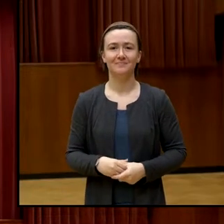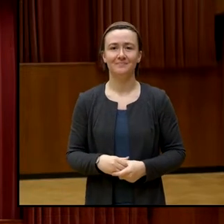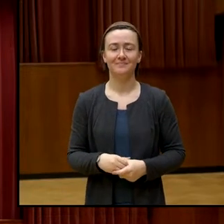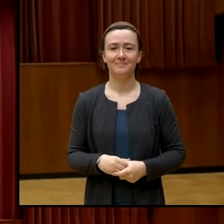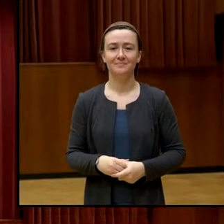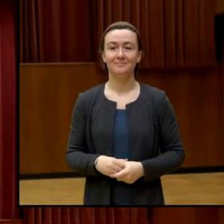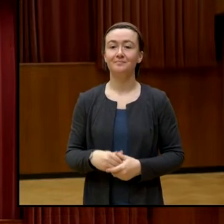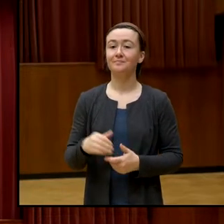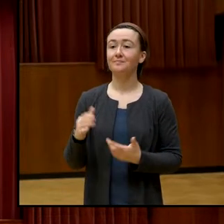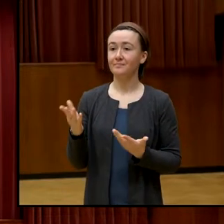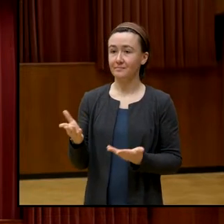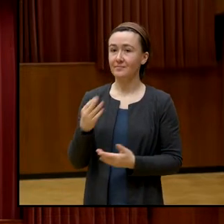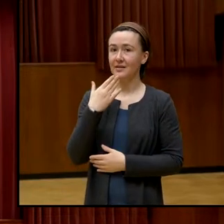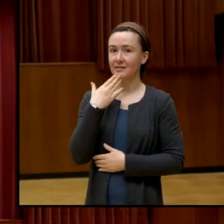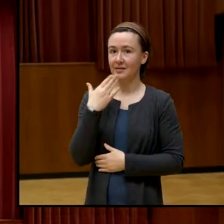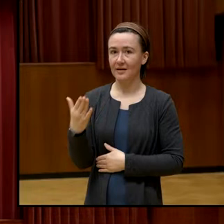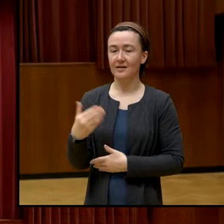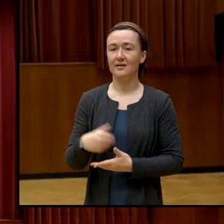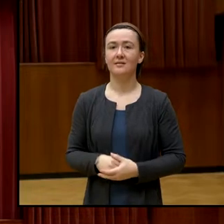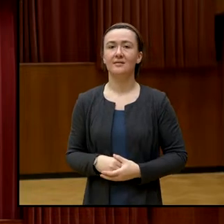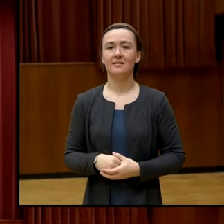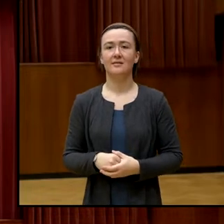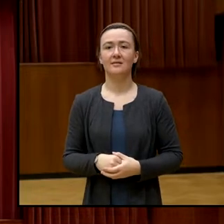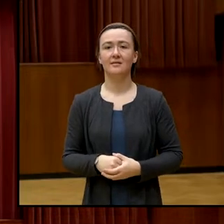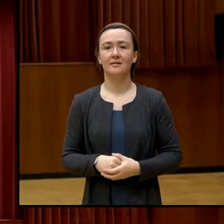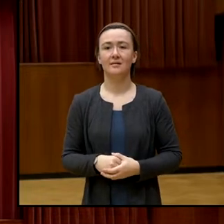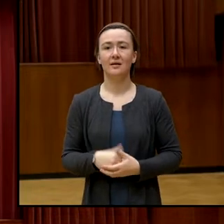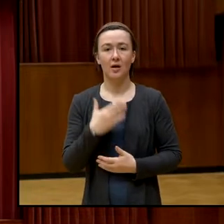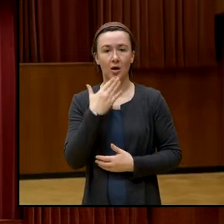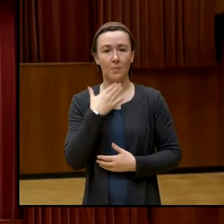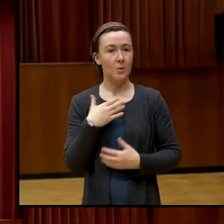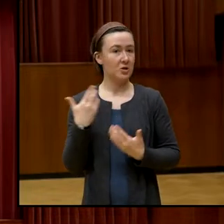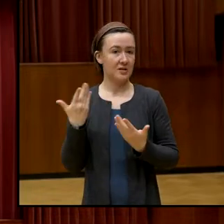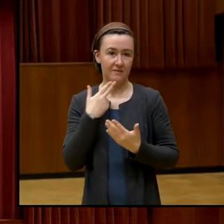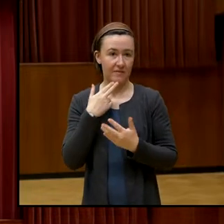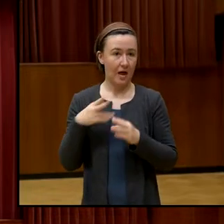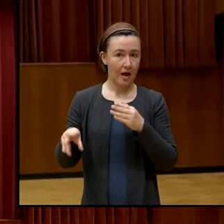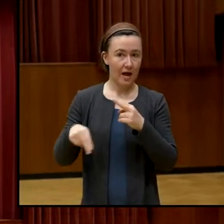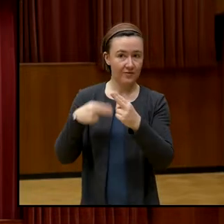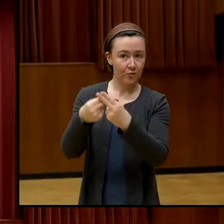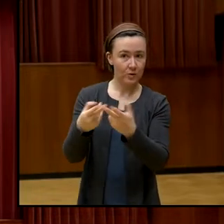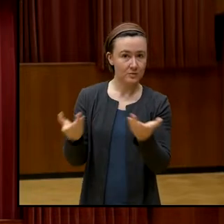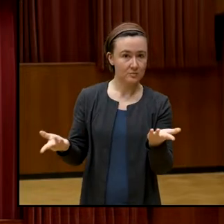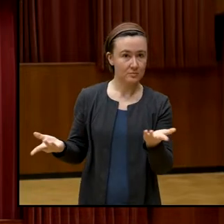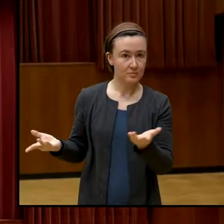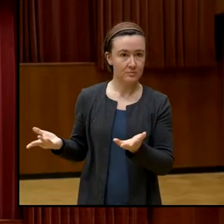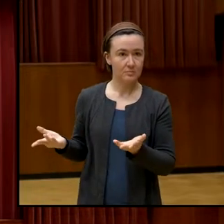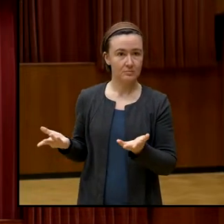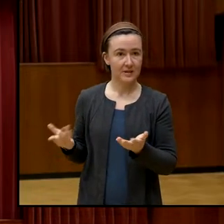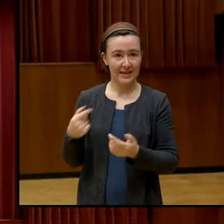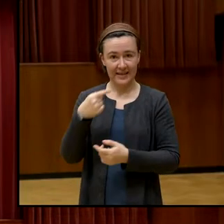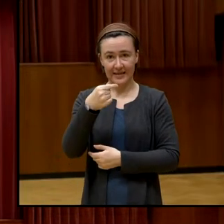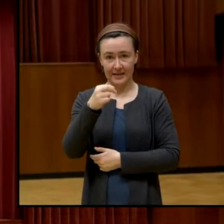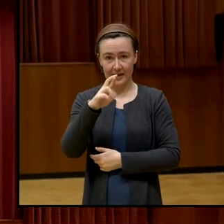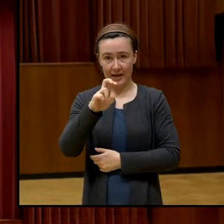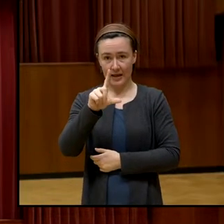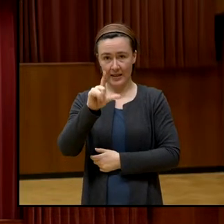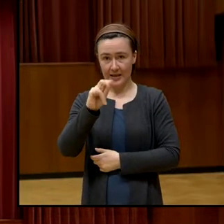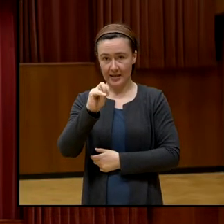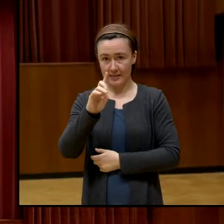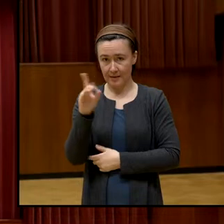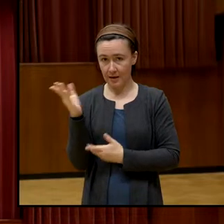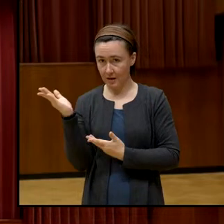Ja, Dankeschön. Wer möchte darauf antworten? Gerlinde, wäre das was